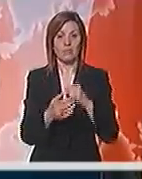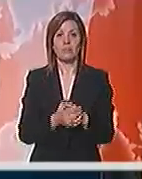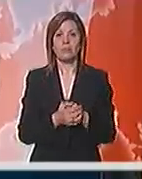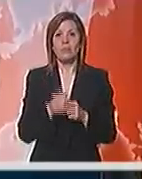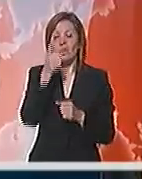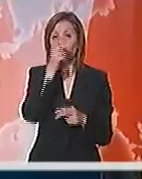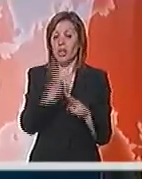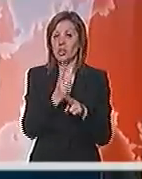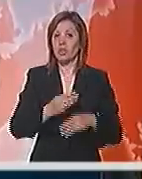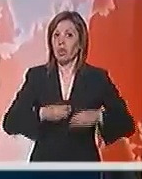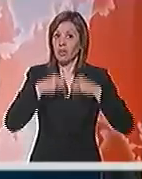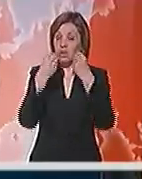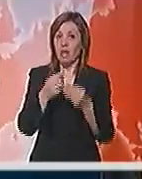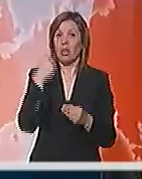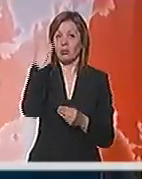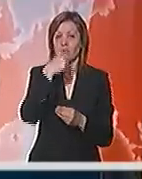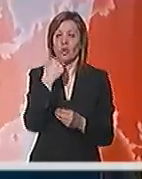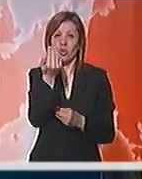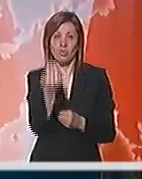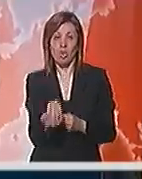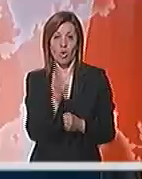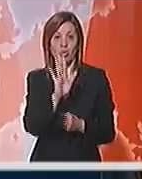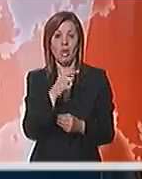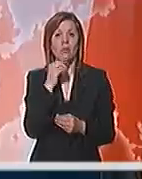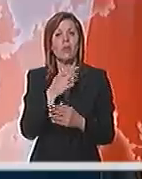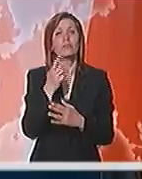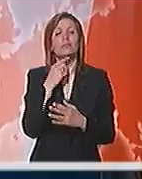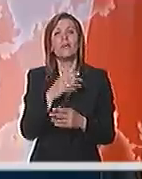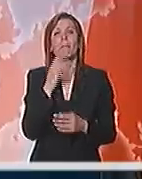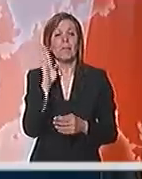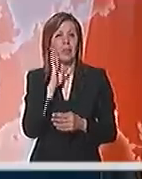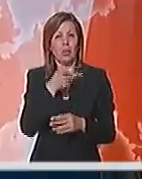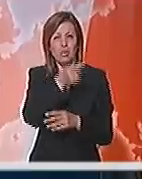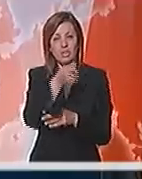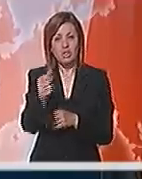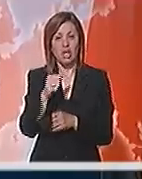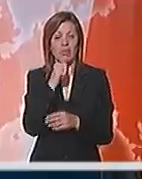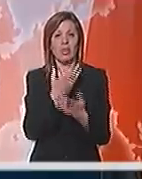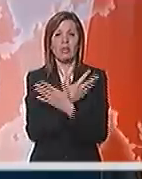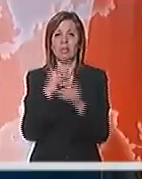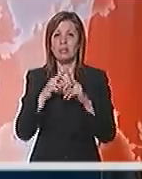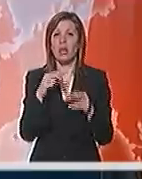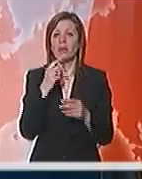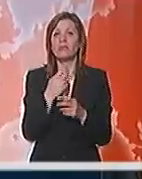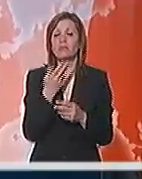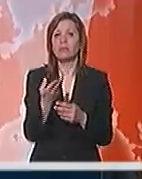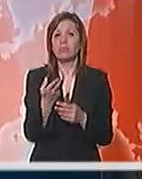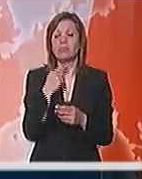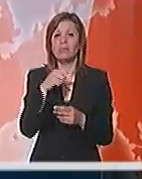šta država daje i za lične dohodke zaposljenike, i za materno održavanje, i za održavanje